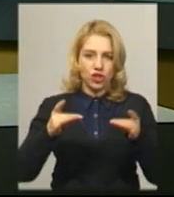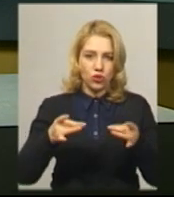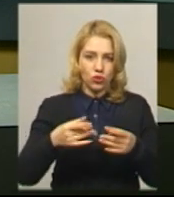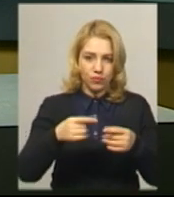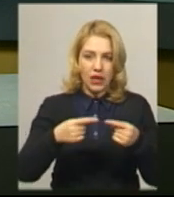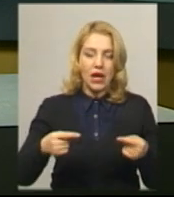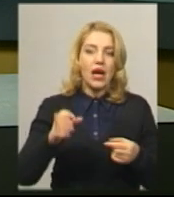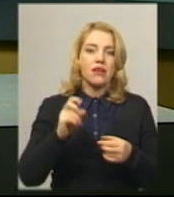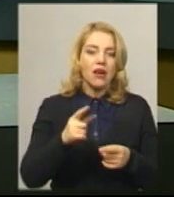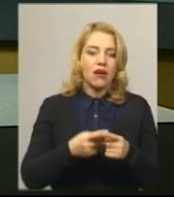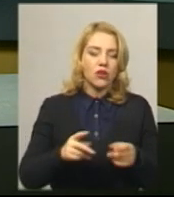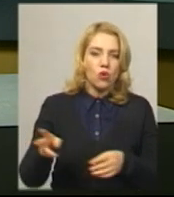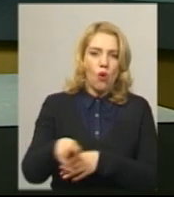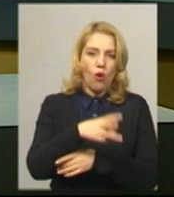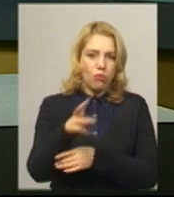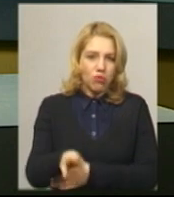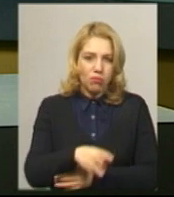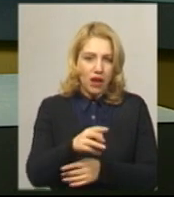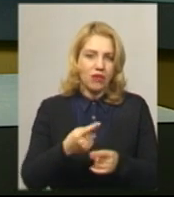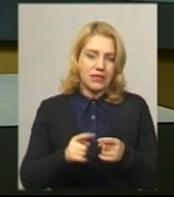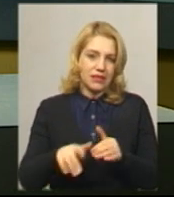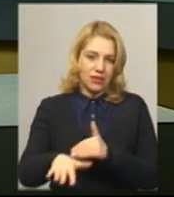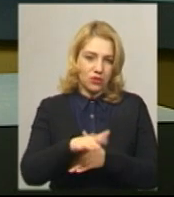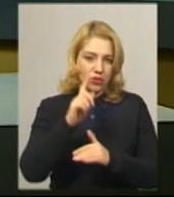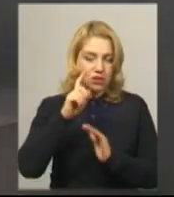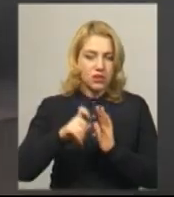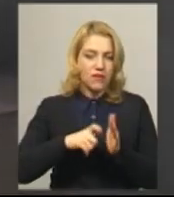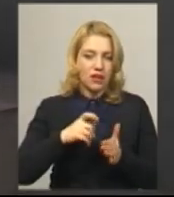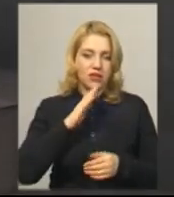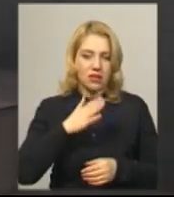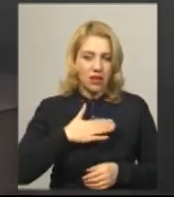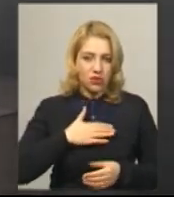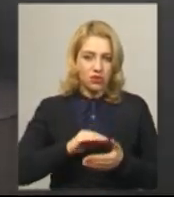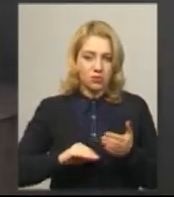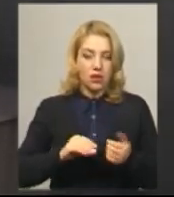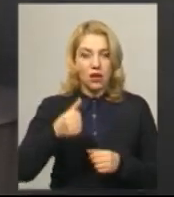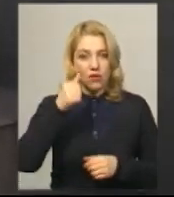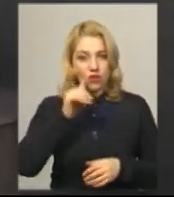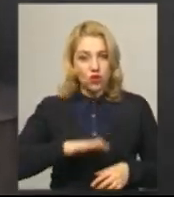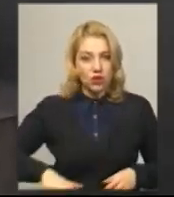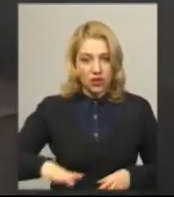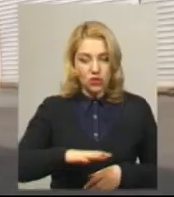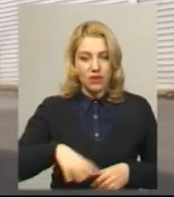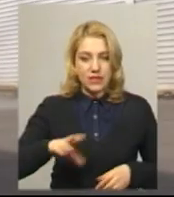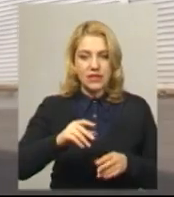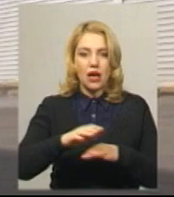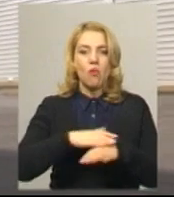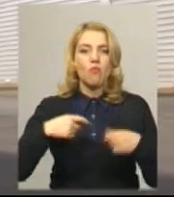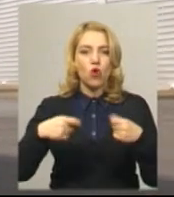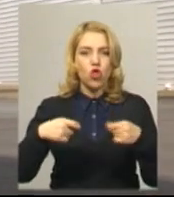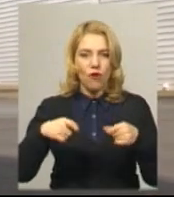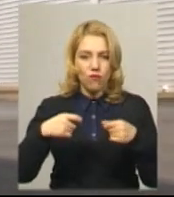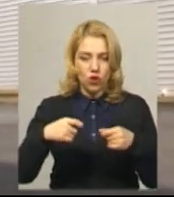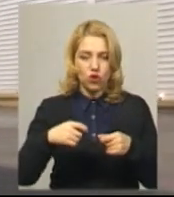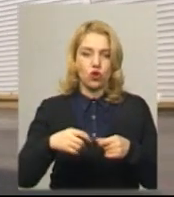території і наскільки часто дізнавалась Леся Боровець. Вчора територію та всі павільйони продовольчого ринку в центрі міста